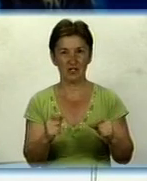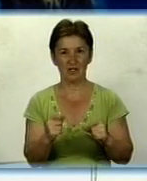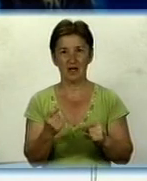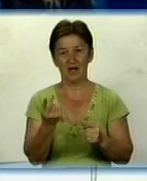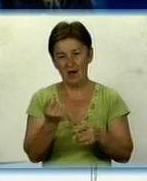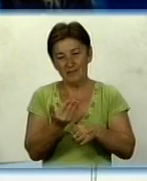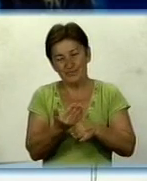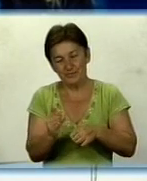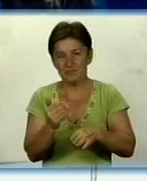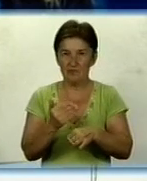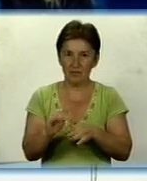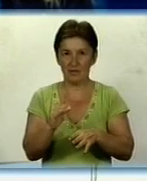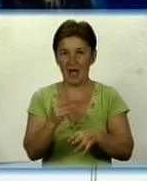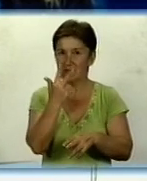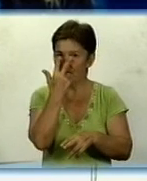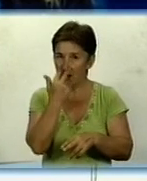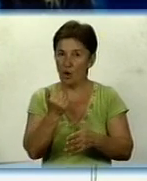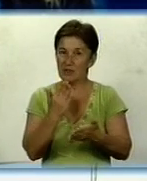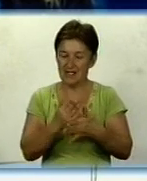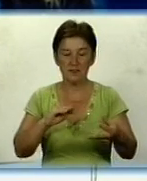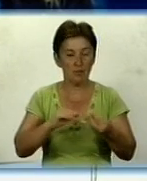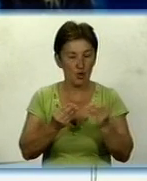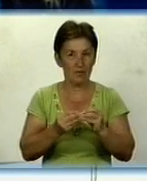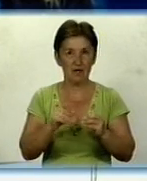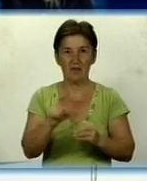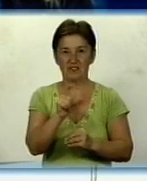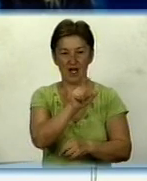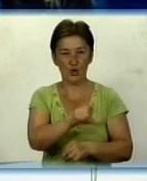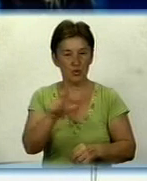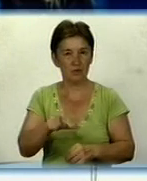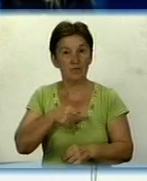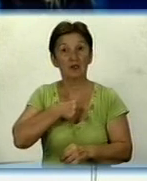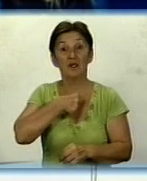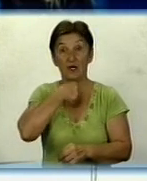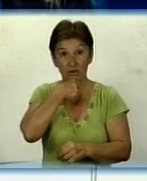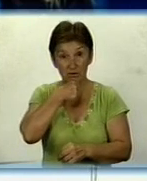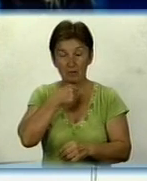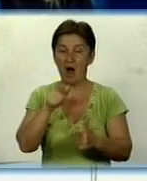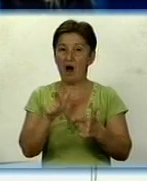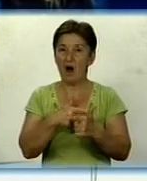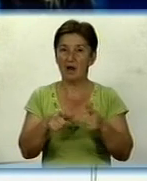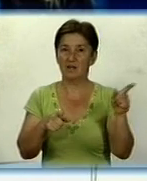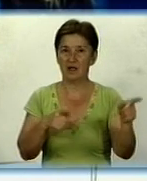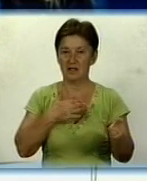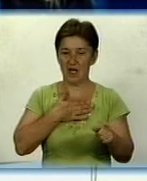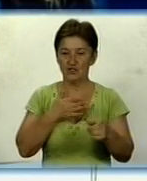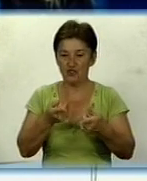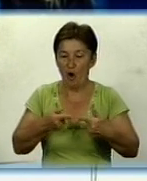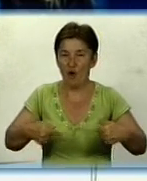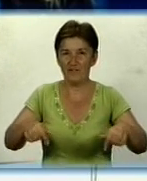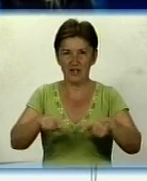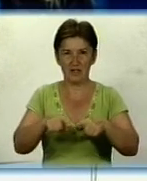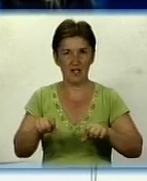Звикають. Є в нас певна проблема з людьми літніми, але наші АБОН-відділи намагаються їх,